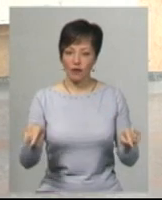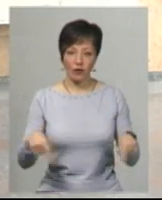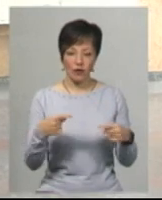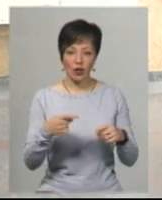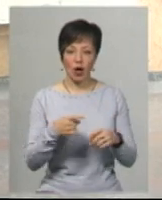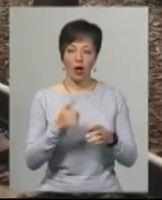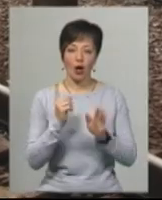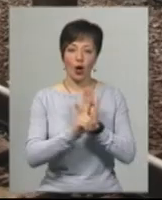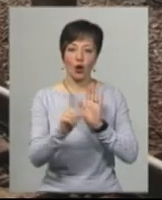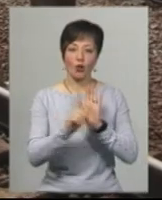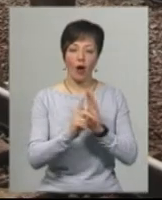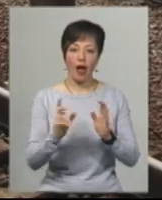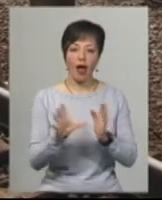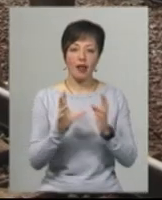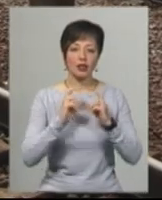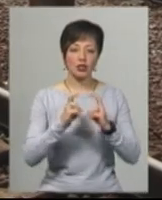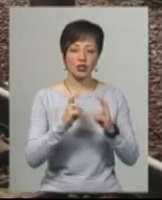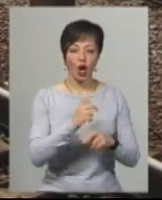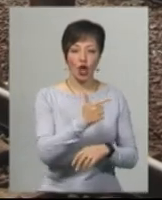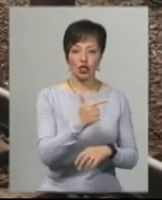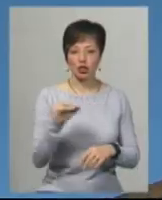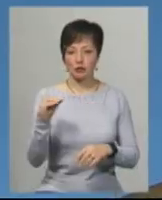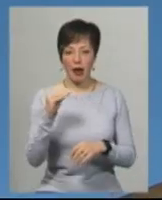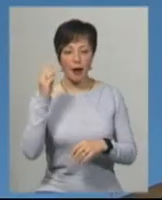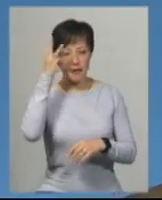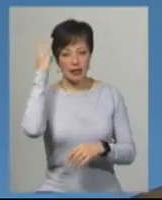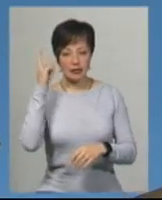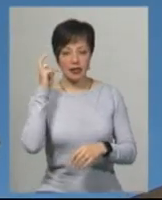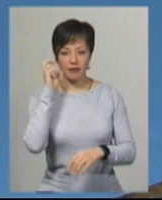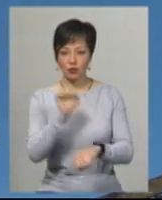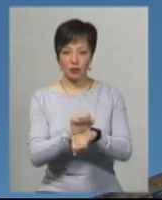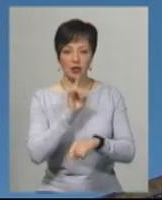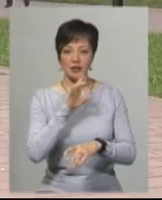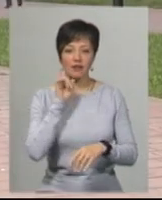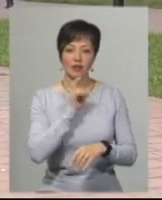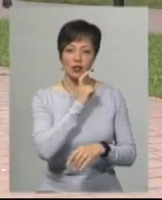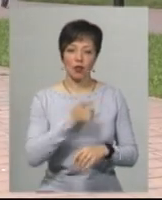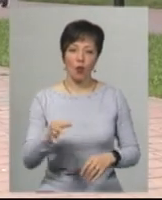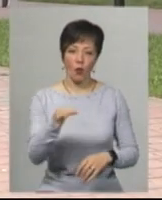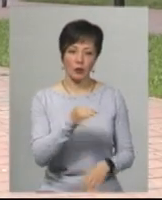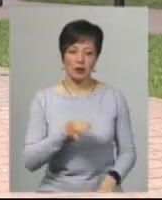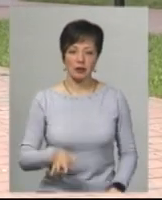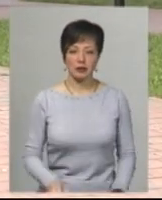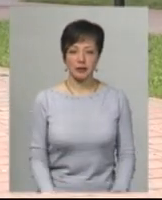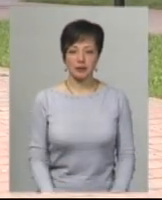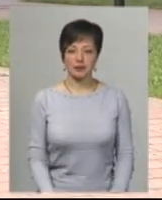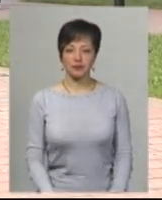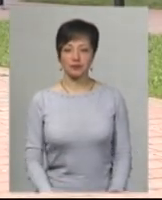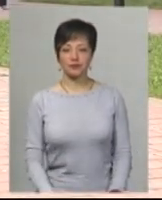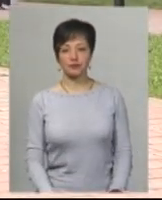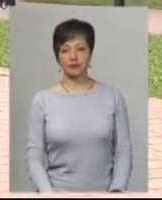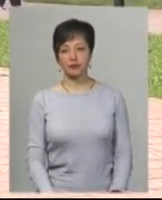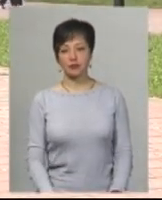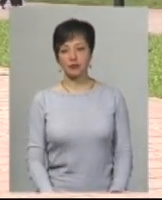рух електрички Гречани-Жмеренка. А потяг Хмельницький-Київ не зупинятиметься у Вінницькій області. Анастасія Збродова, Іван Мовча, новини на Суспільному,